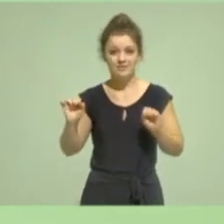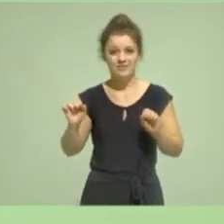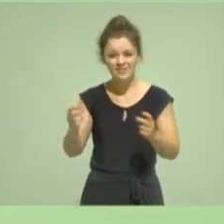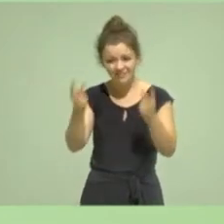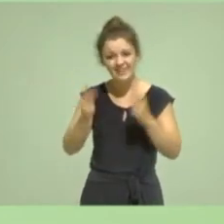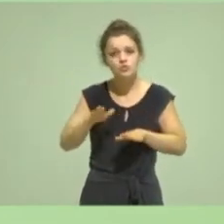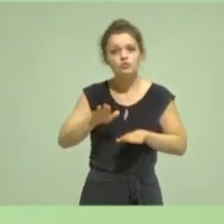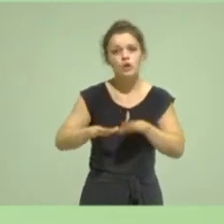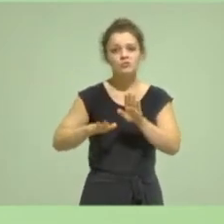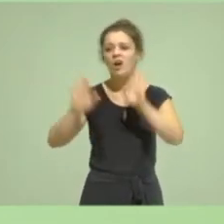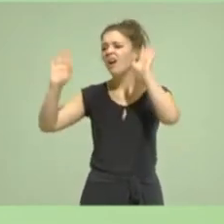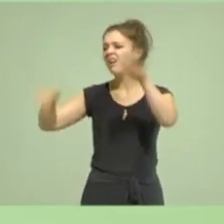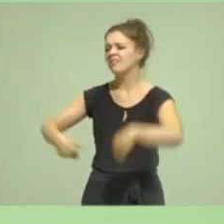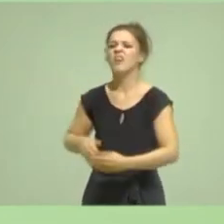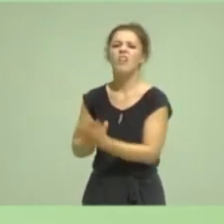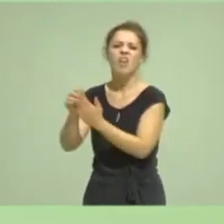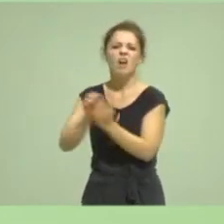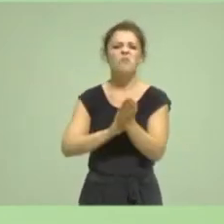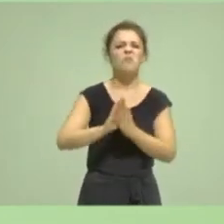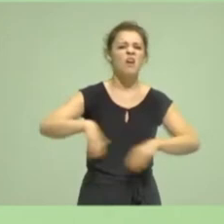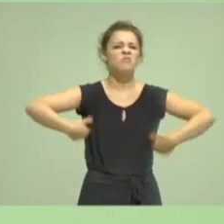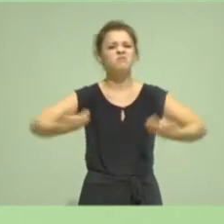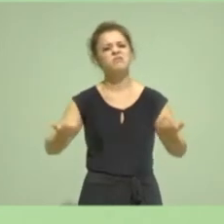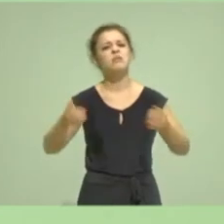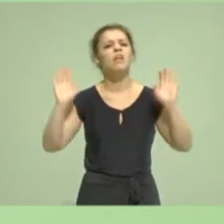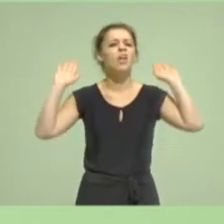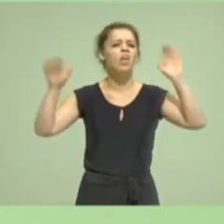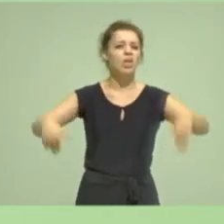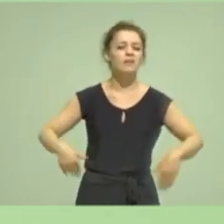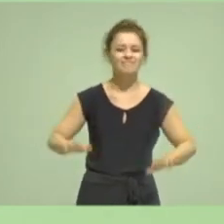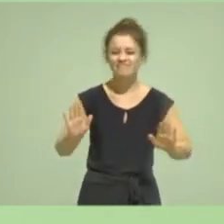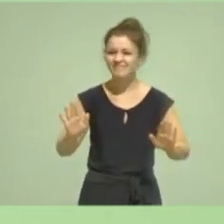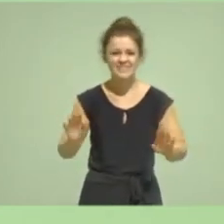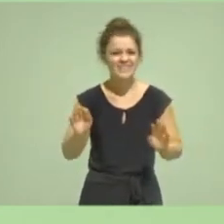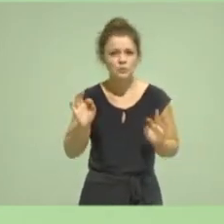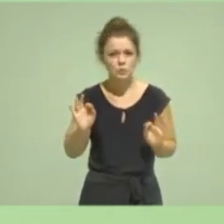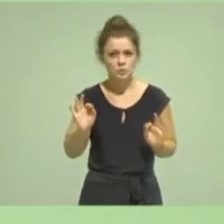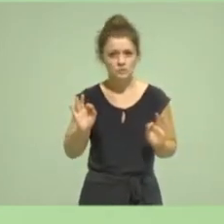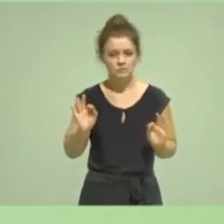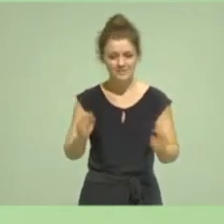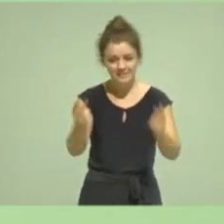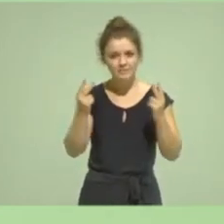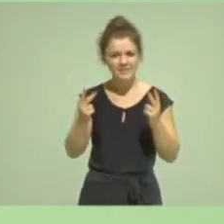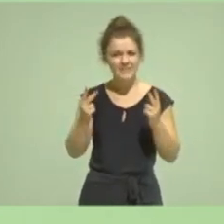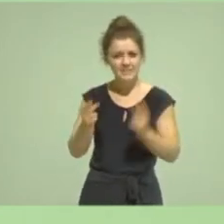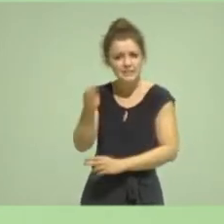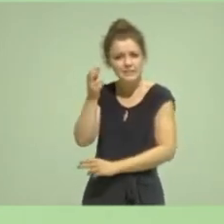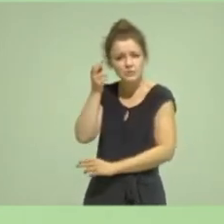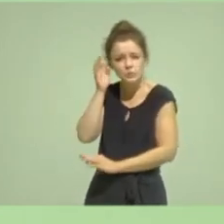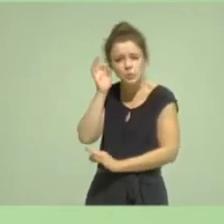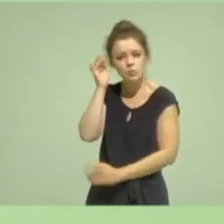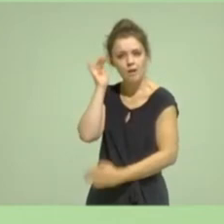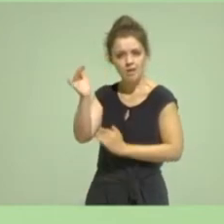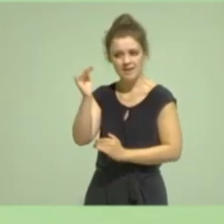wäre, darüber hinwegzugehen. Ich glaube, klug ist es, und so haben wir Wahlkampf gemacht, neue Instrumente zu finden,